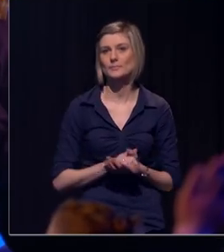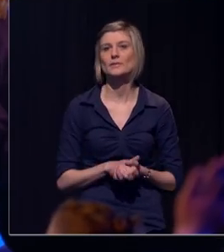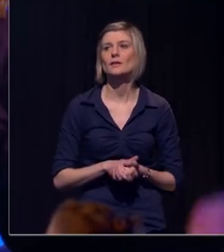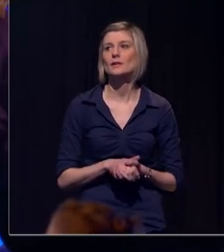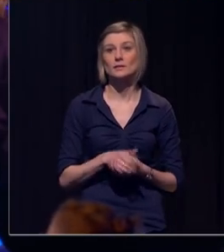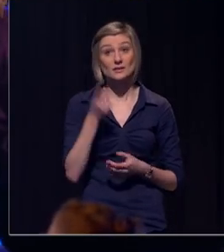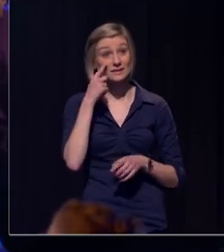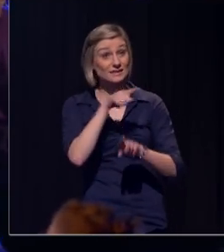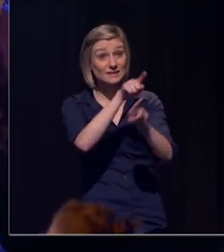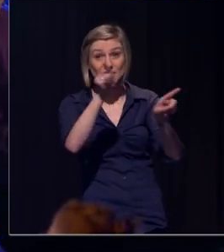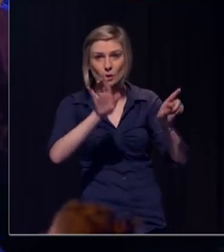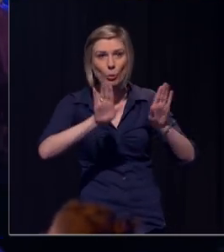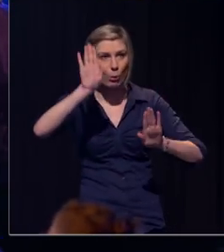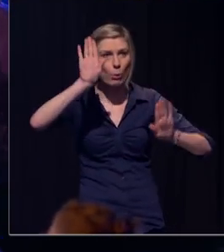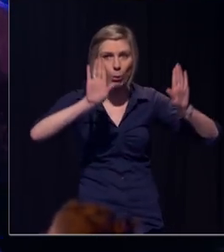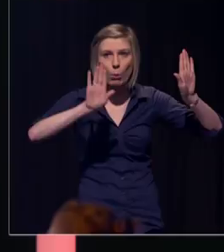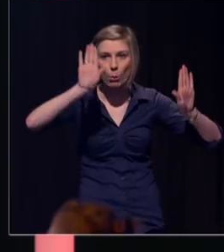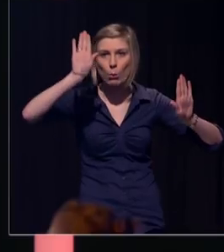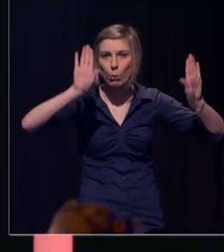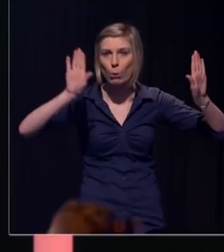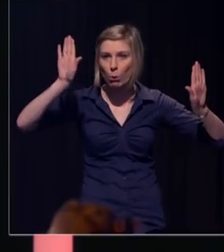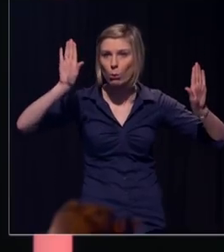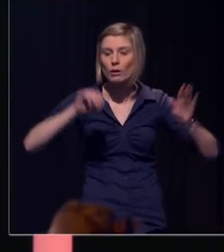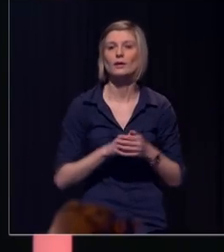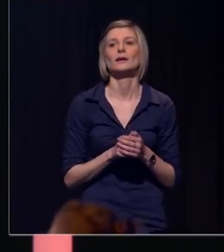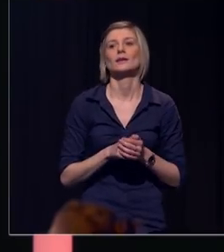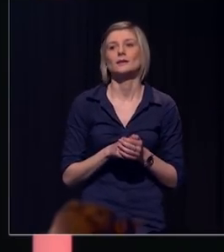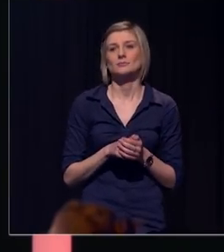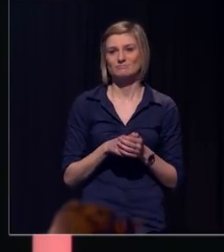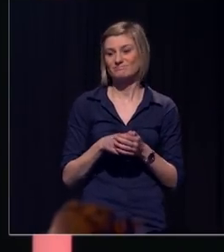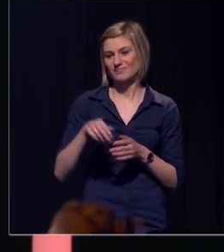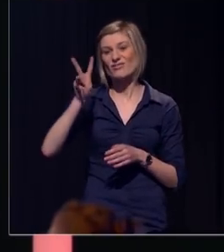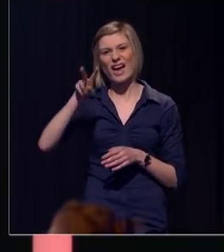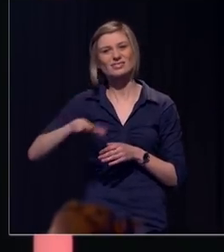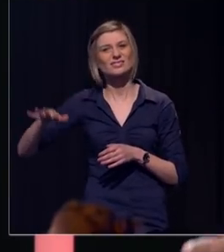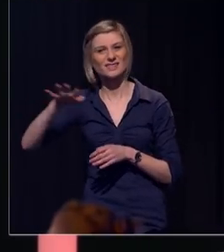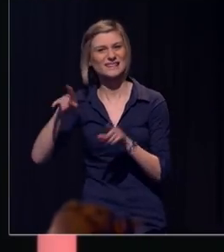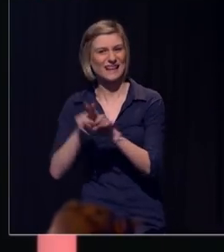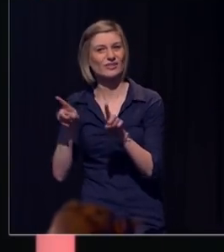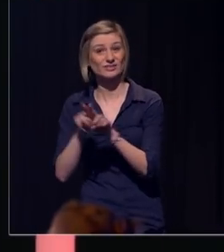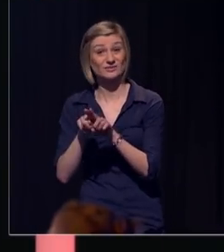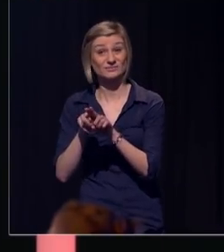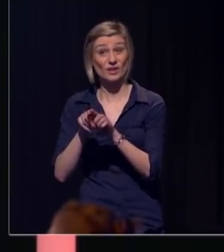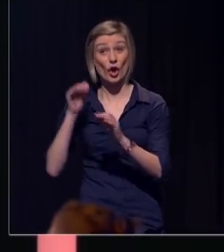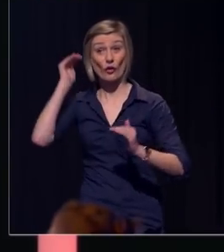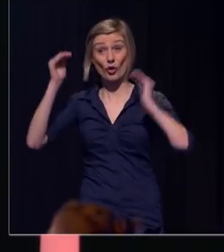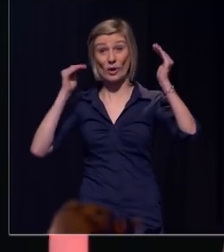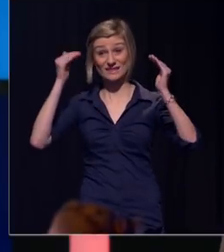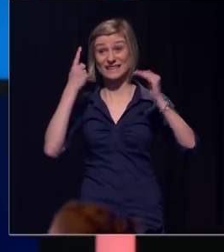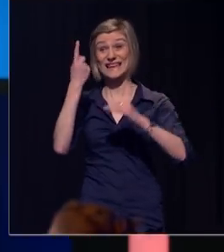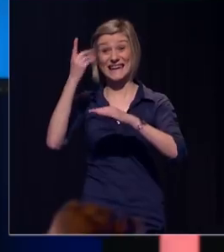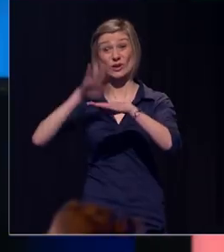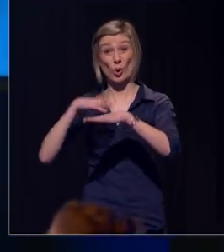Je ziet dat er een aanzienlijke hoeveelheid handen in de lucht gaan. En dat komt overeen met de situatie in Vlaanderen. Eén op drie volwassenen